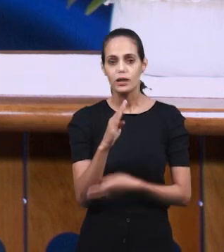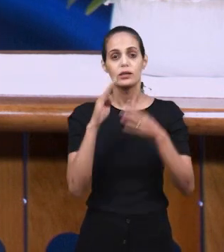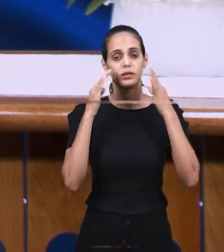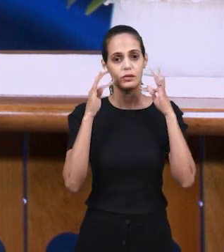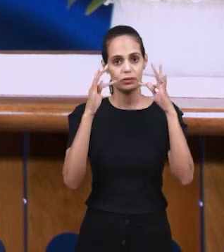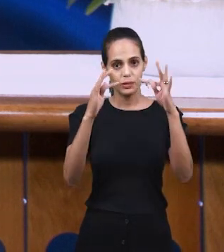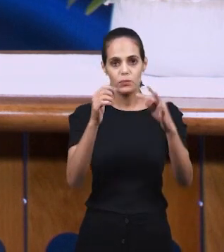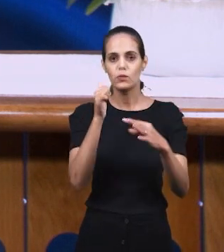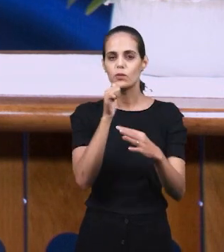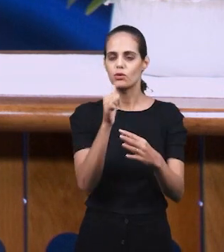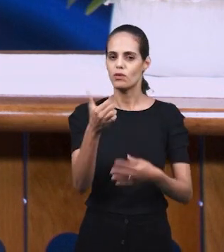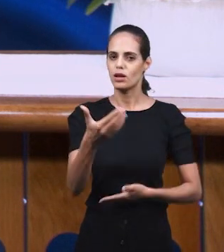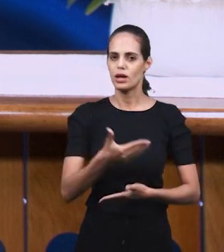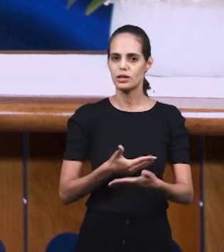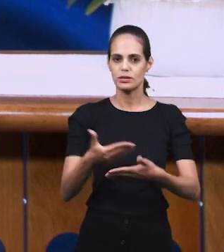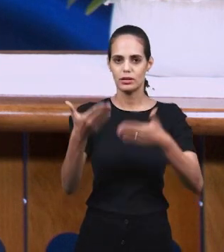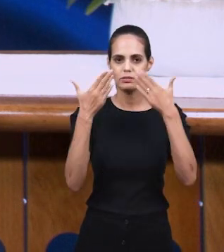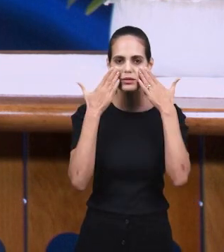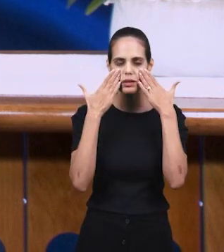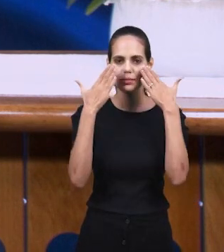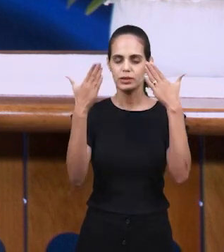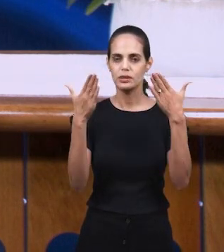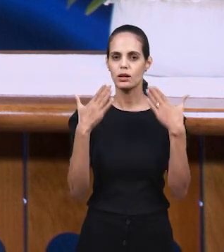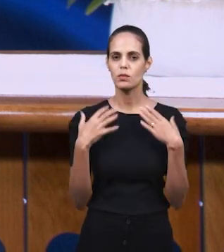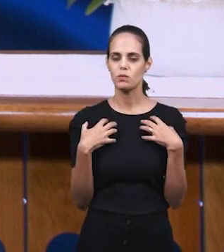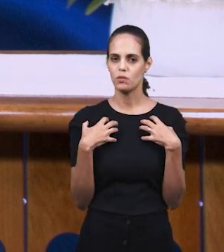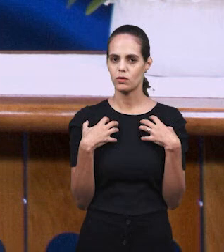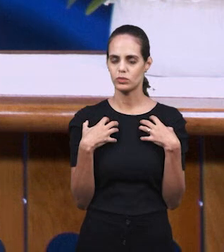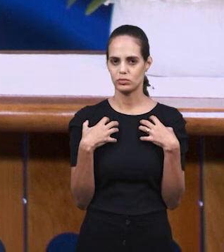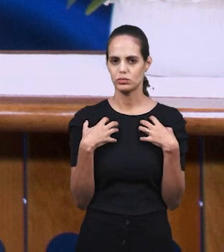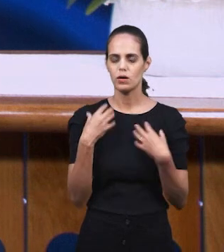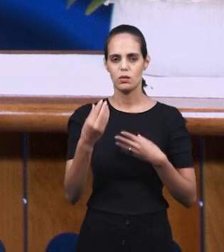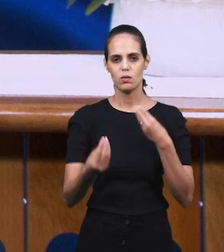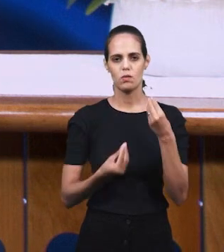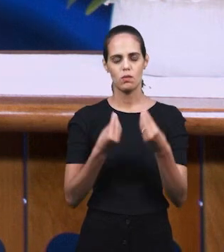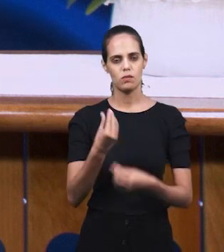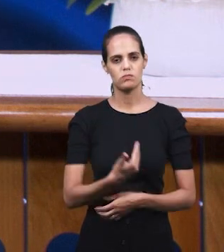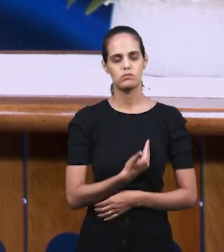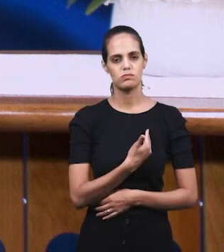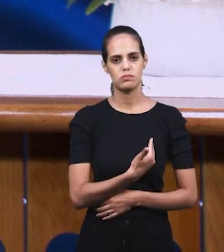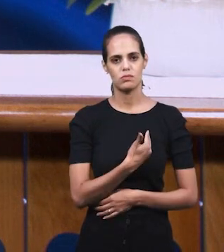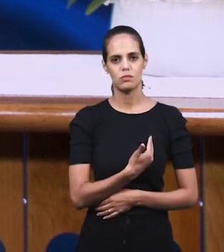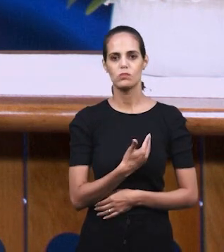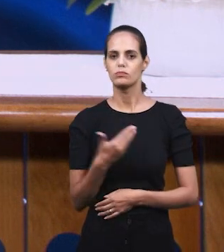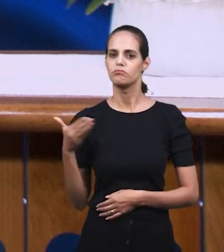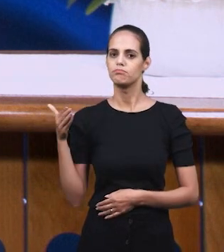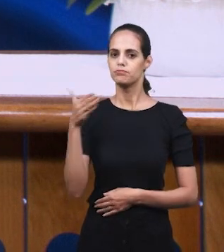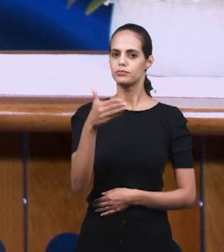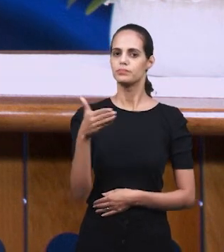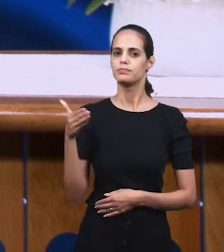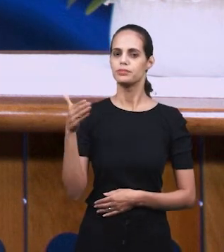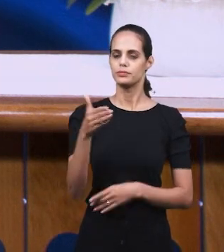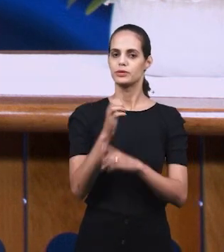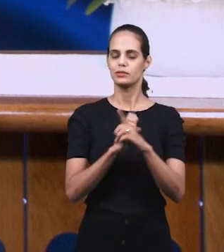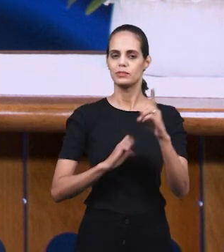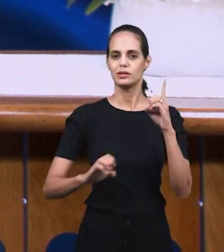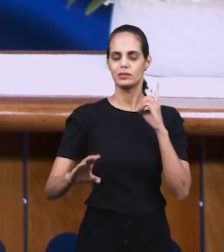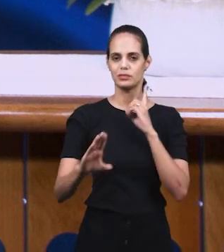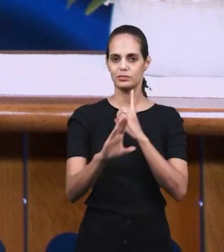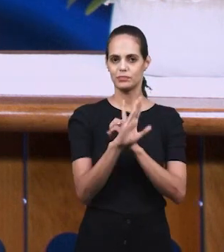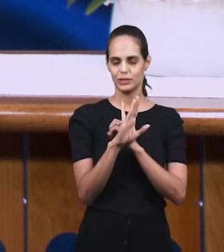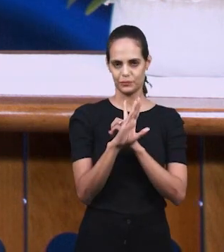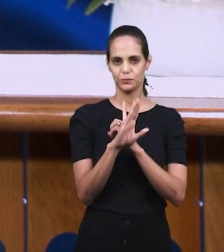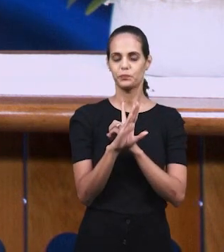свидетельств наши сестры, они представят то, как они участвуют в воскресной библейской школе и